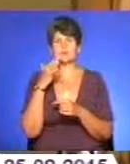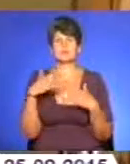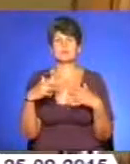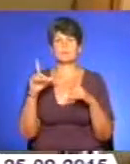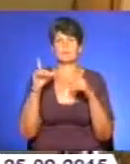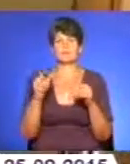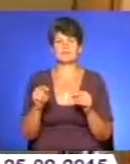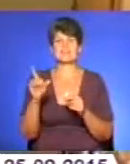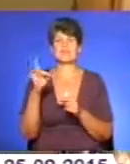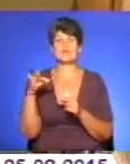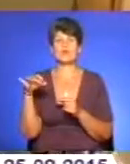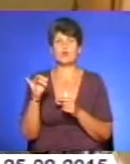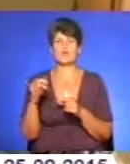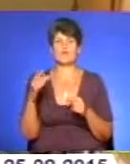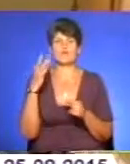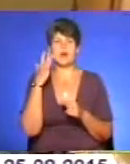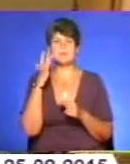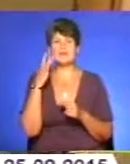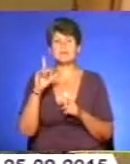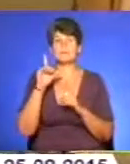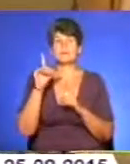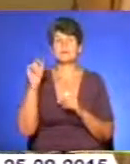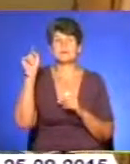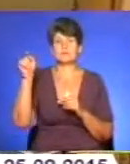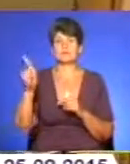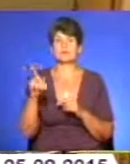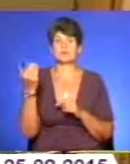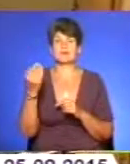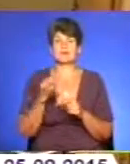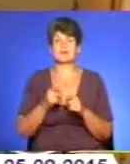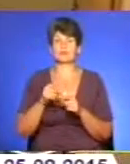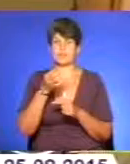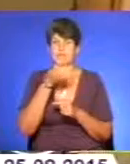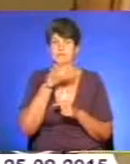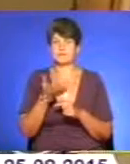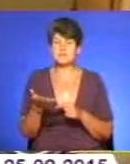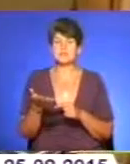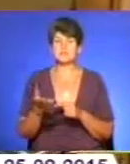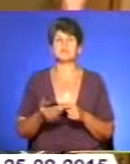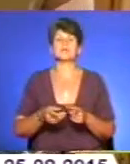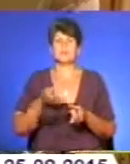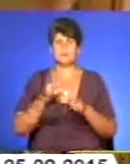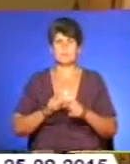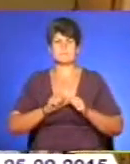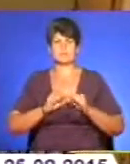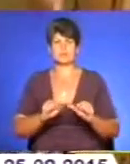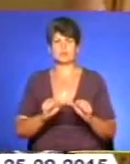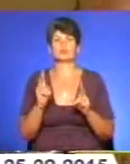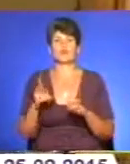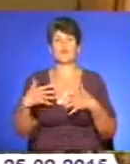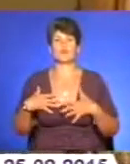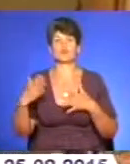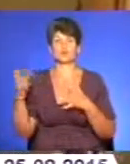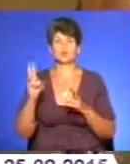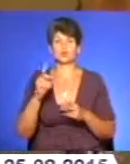в Європу, в Америку, де вже все налажено? Вони поїхали, тому що їм це подобається. Настоячі патріоти залишаються хто в Грузії,